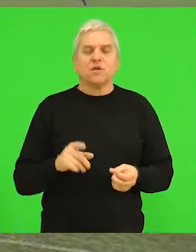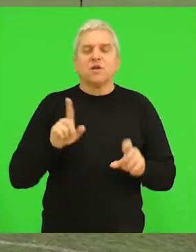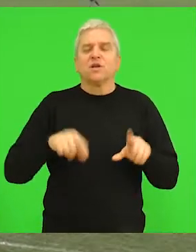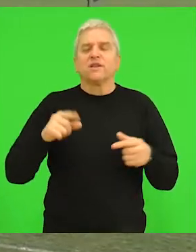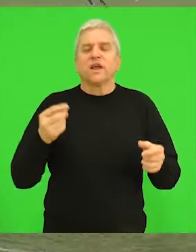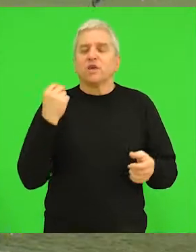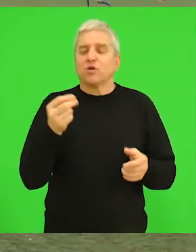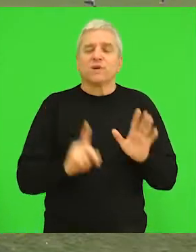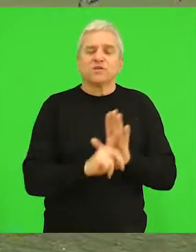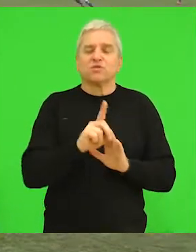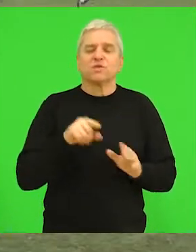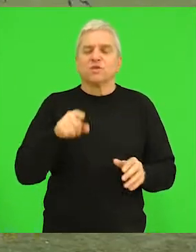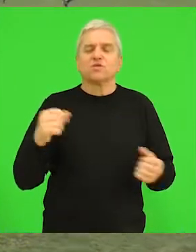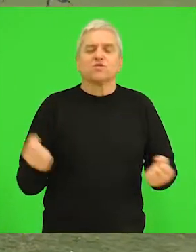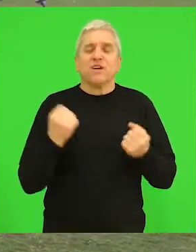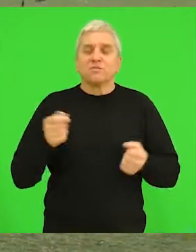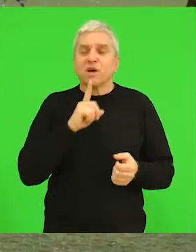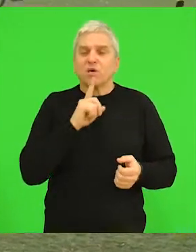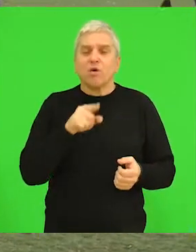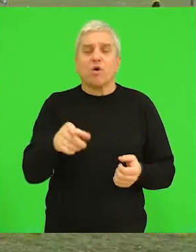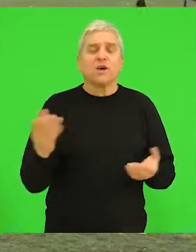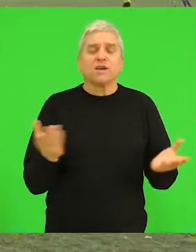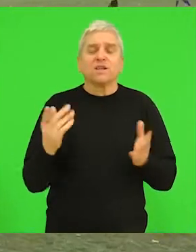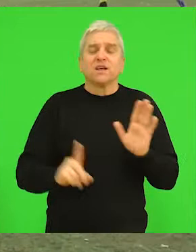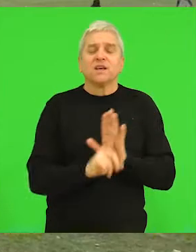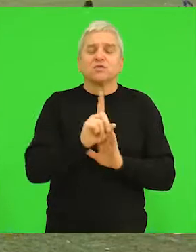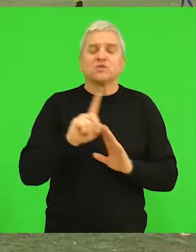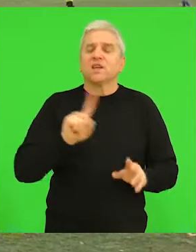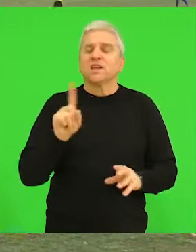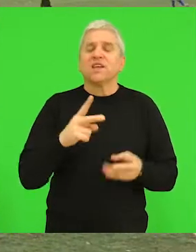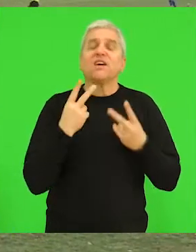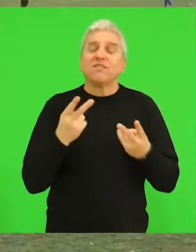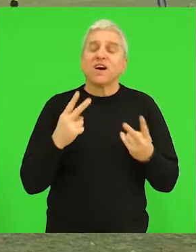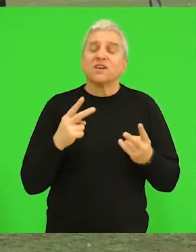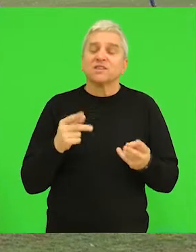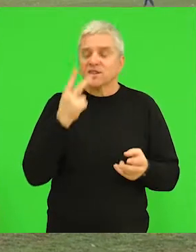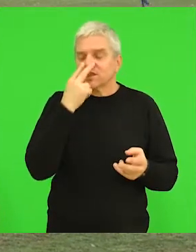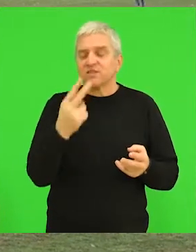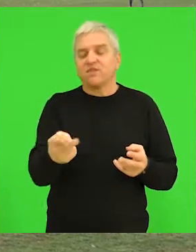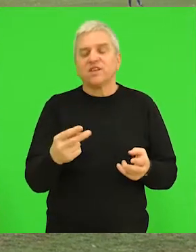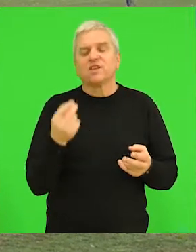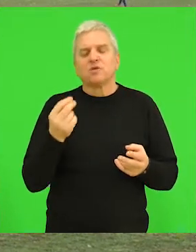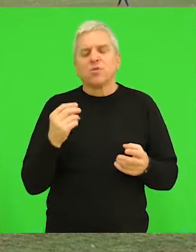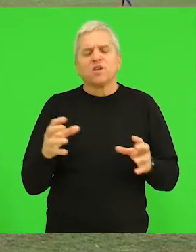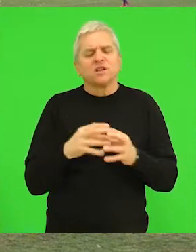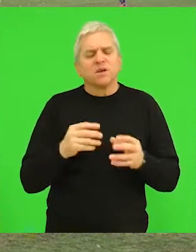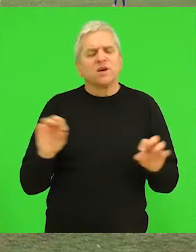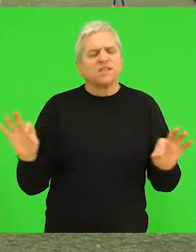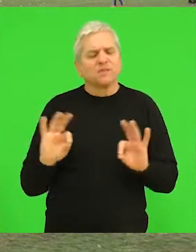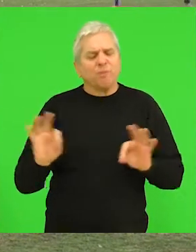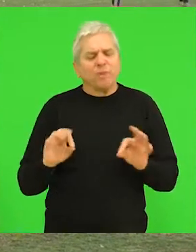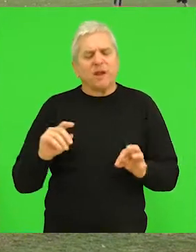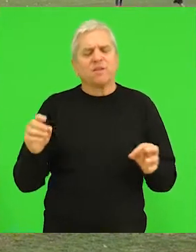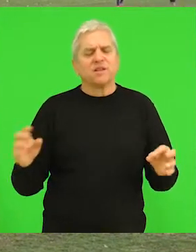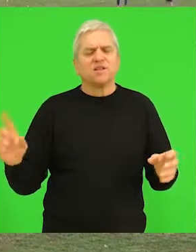neki povoljan rezultat ovo su pripreme gdje je rezultat nam nije prioritet već samo da se ekipa dobro spremi da